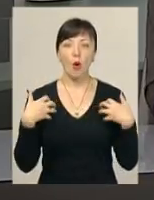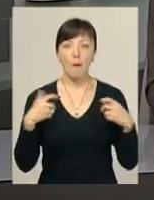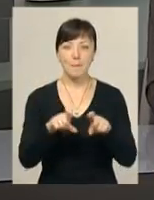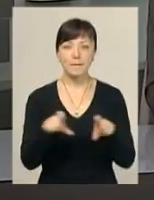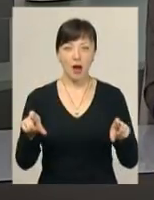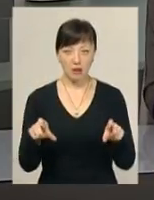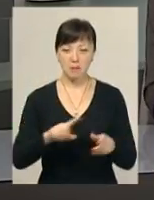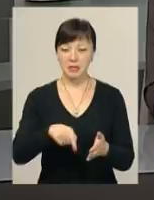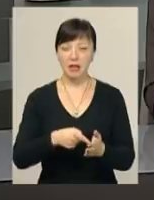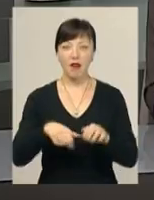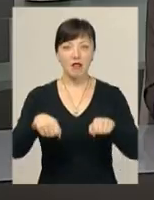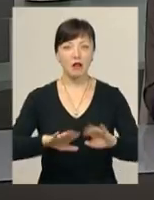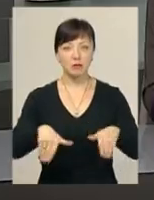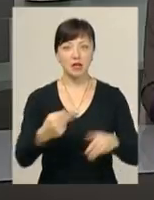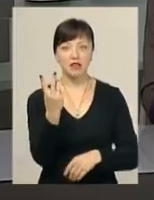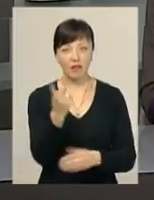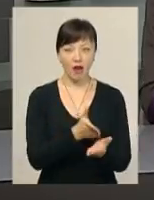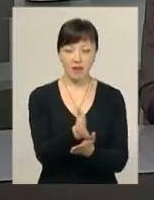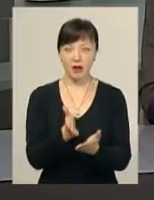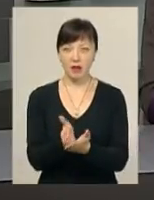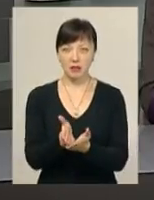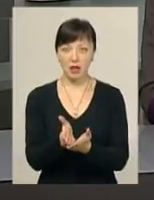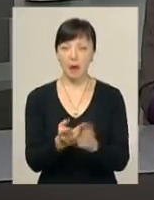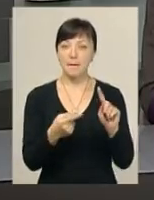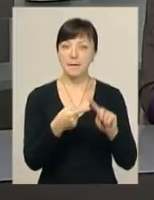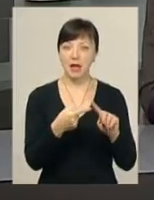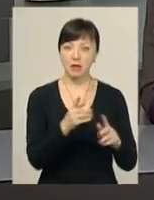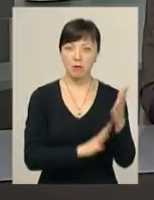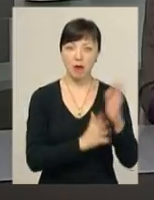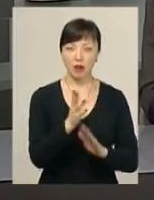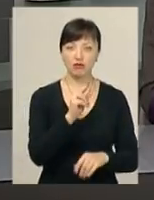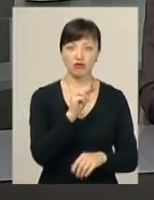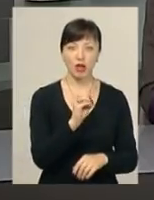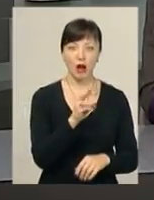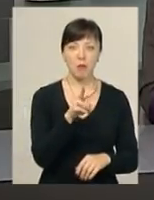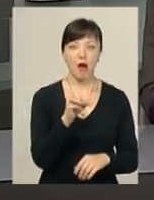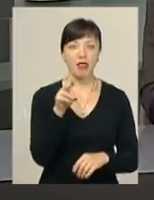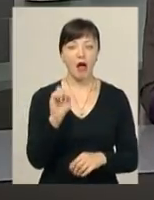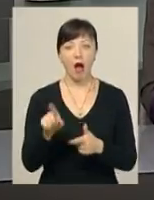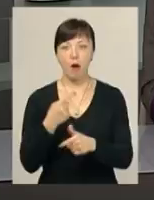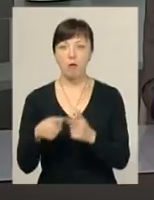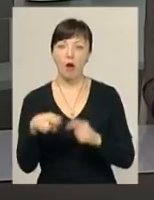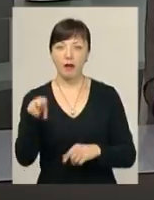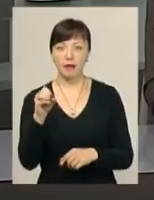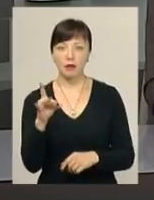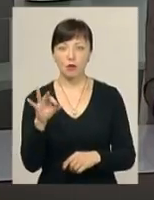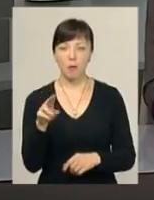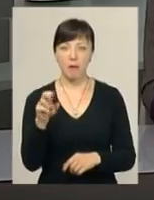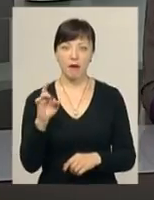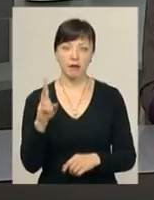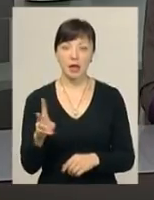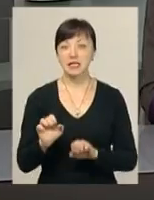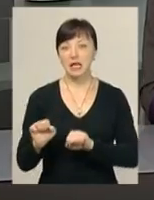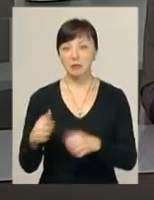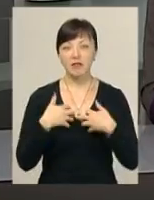містян і запропонувала два варіанти, де його можна розмістити. Це парк імені Чеквана або ж Дендропарк Поділя. Захисникам тварин